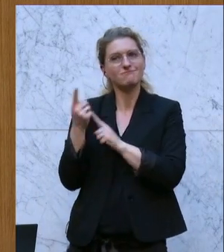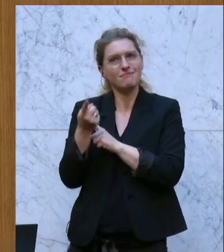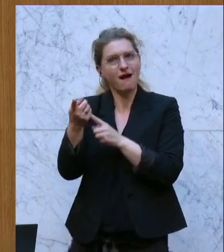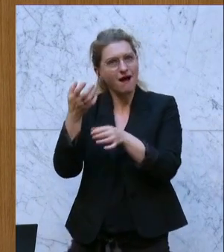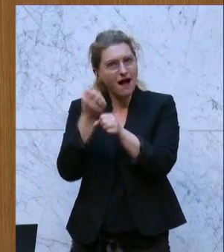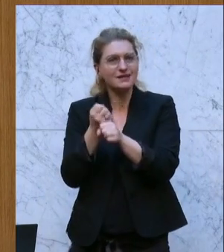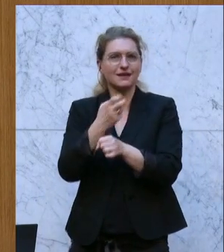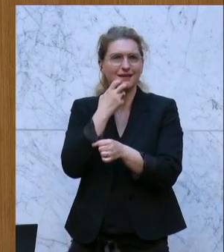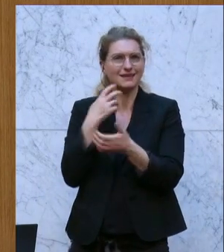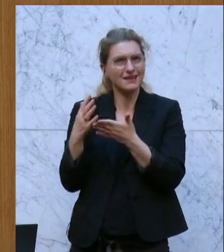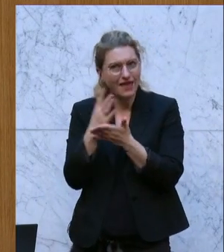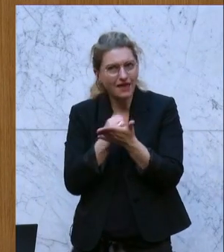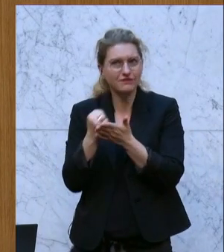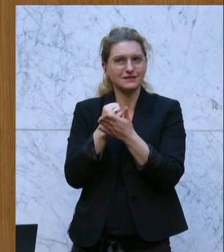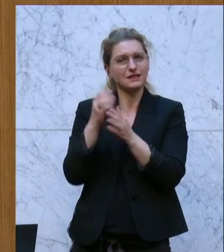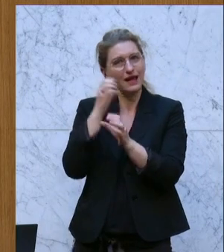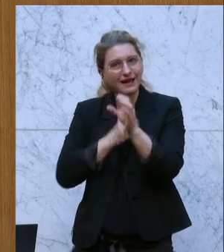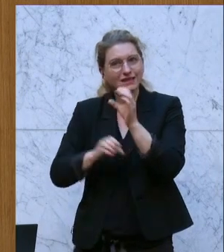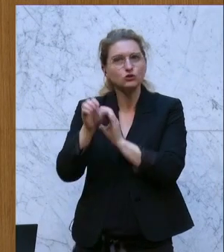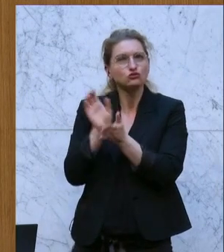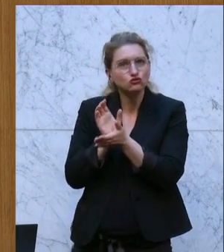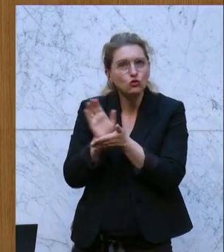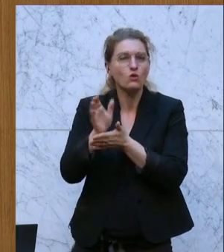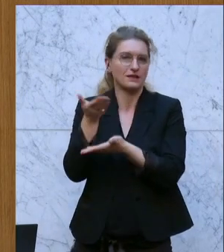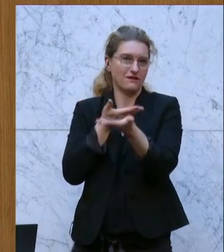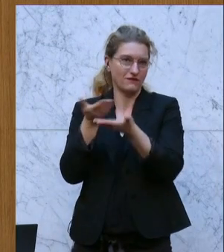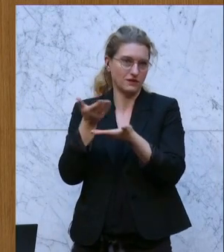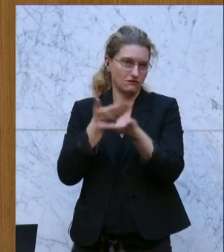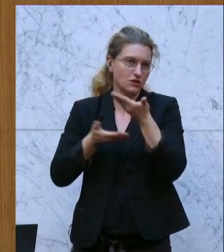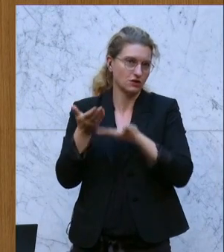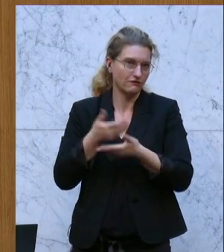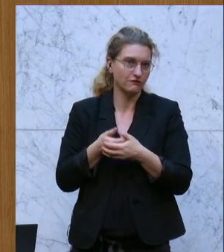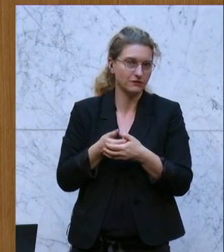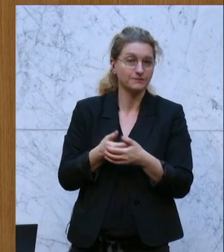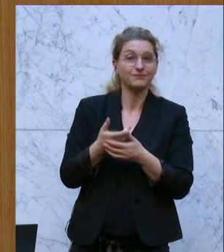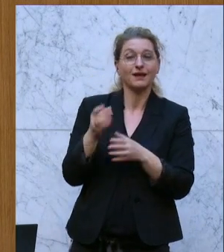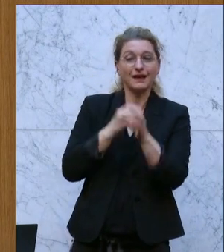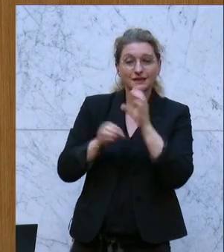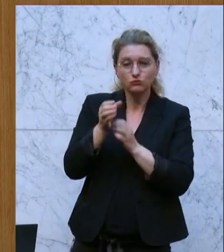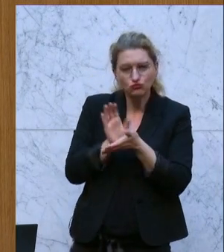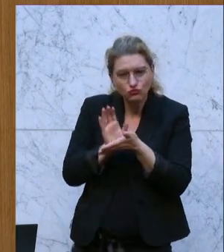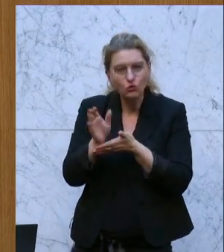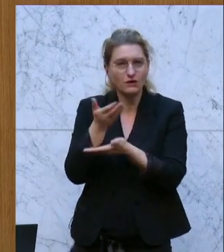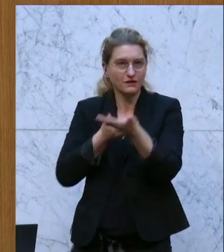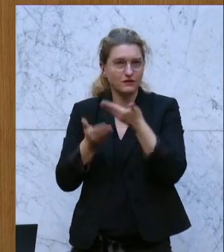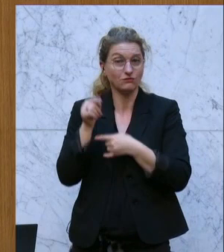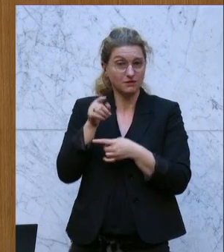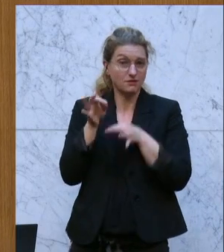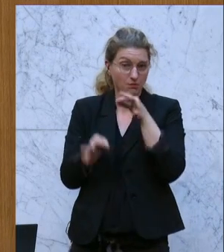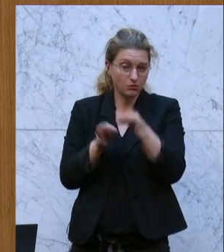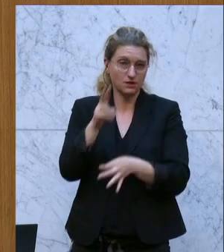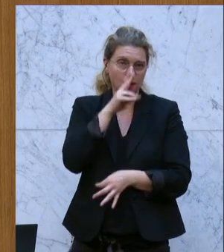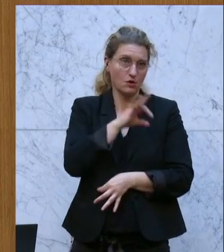und energieeffizienten ressourcenschonenden Wirtschaft zu erreichen. Zu einer ressourcenschonenden Wirtschaft. Dieser Prozess, liebe